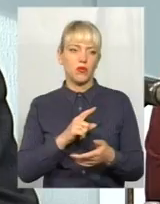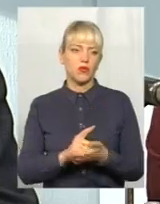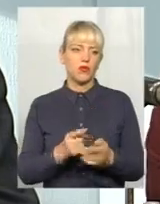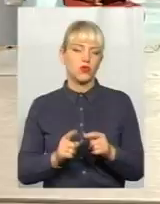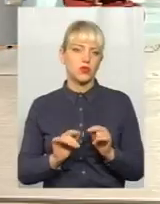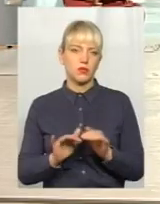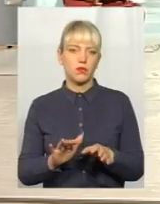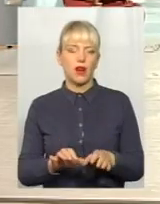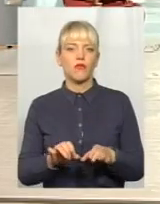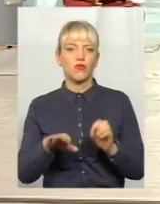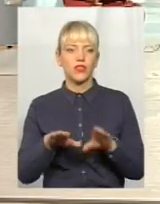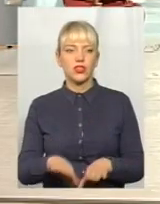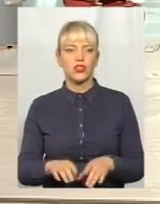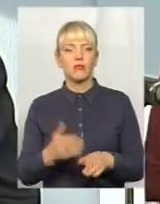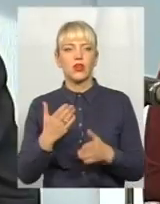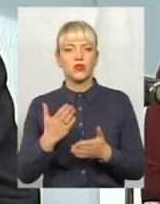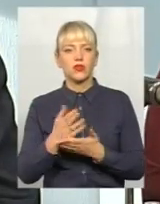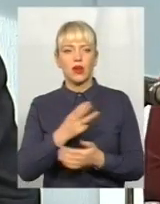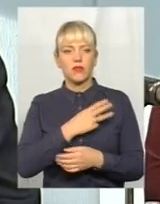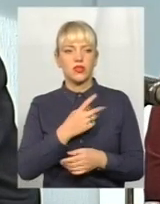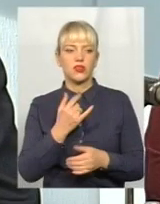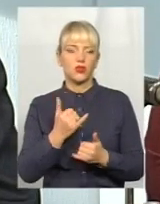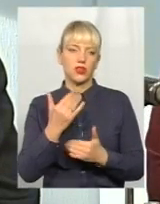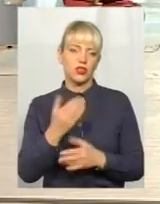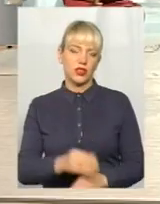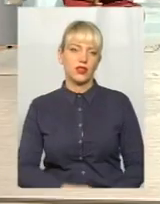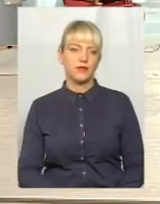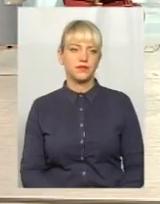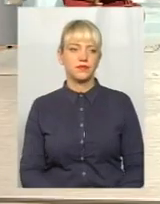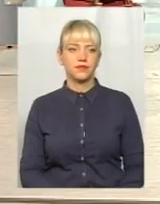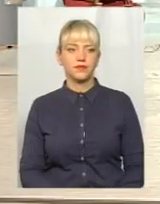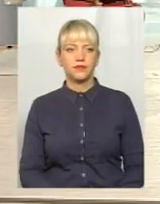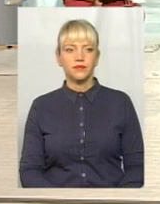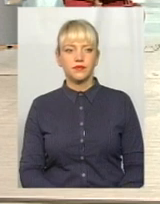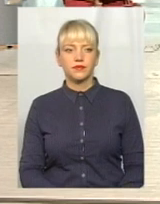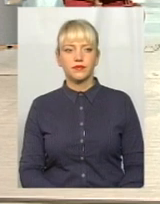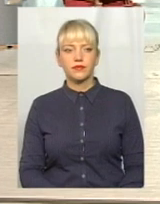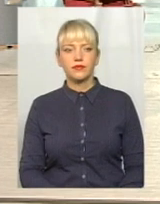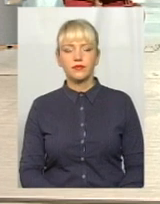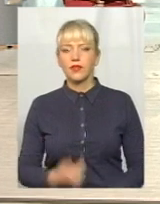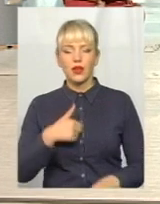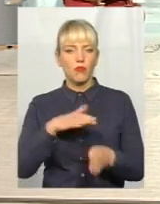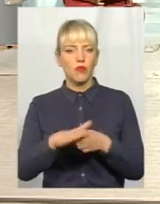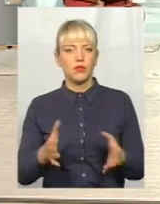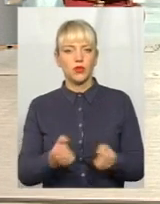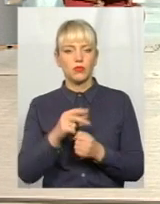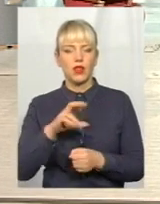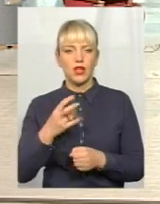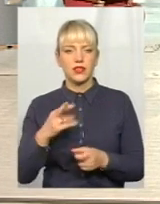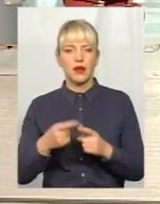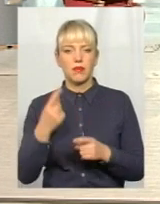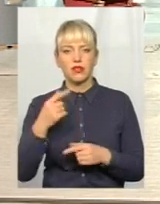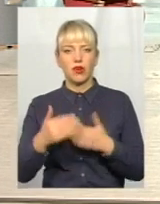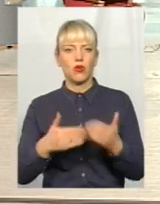зрушимо з місця. Якщо є таке бажання, на сьогоднішній день воно вже є. Я думаю, що все те, що... Пане Борис, ваша точка. повністю підтримую пані Василь. Першим